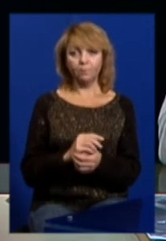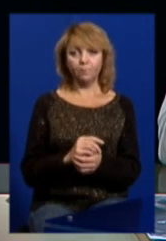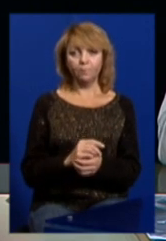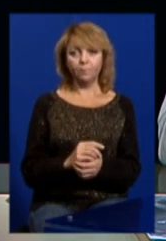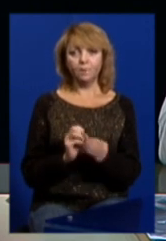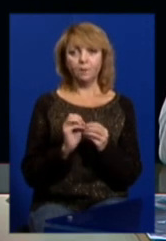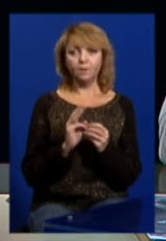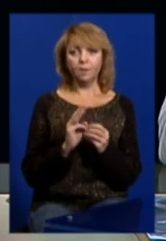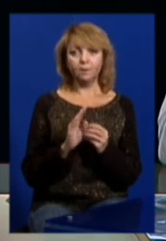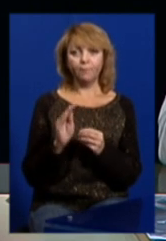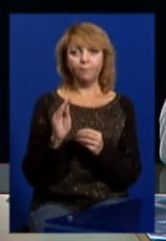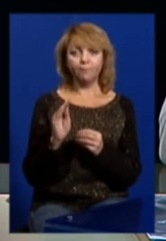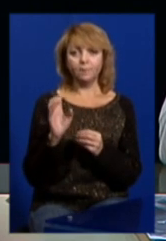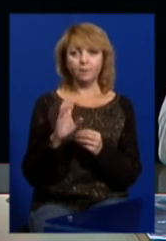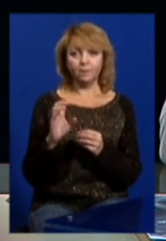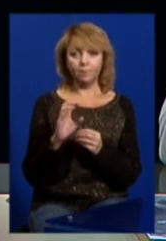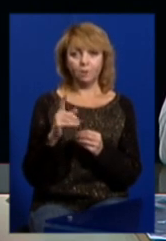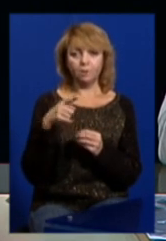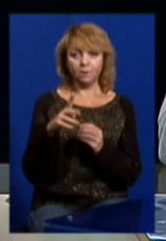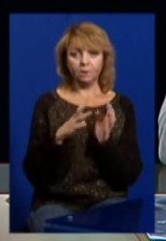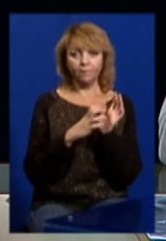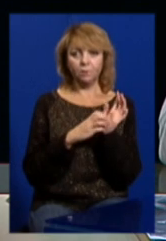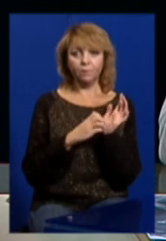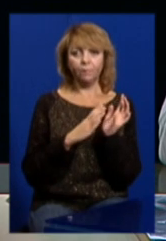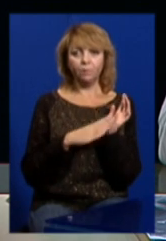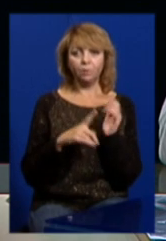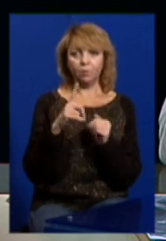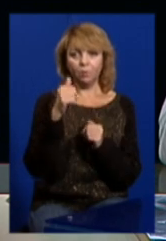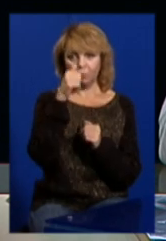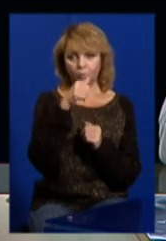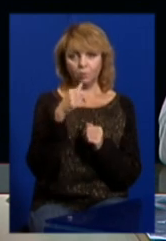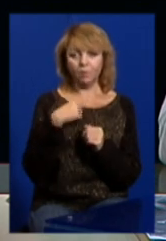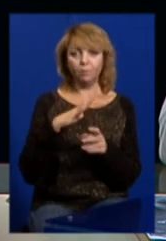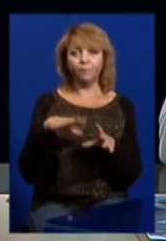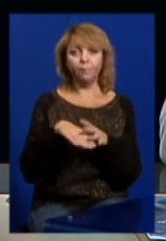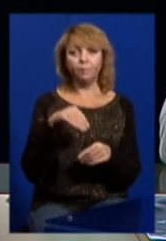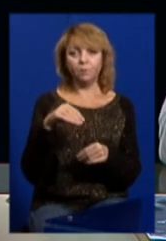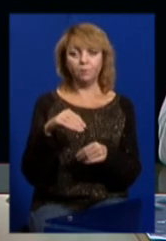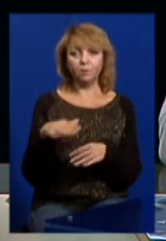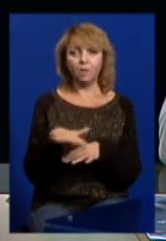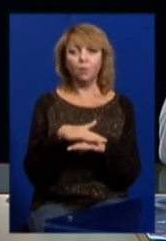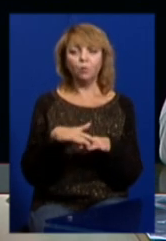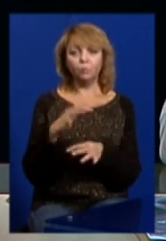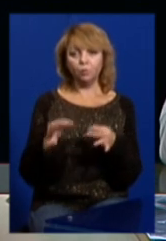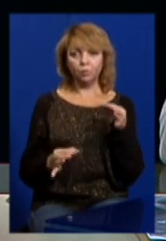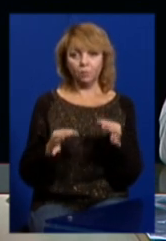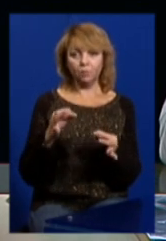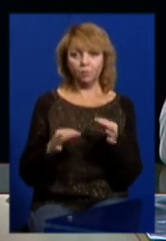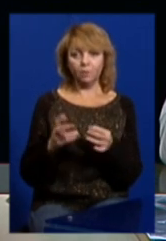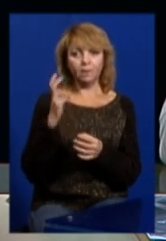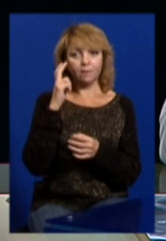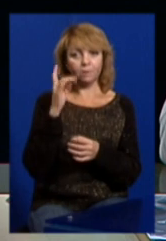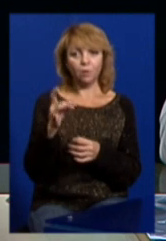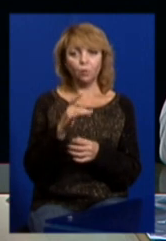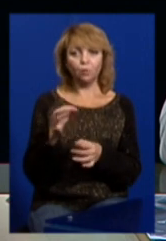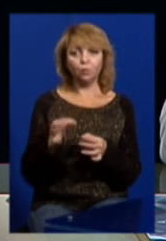13 вересня 1991 року я був обраний народним суддею тоді Київського